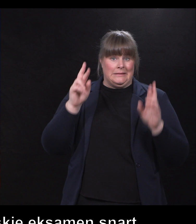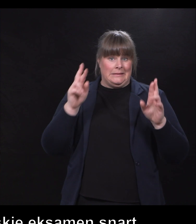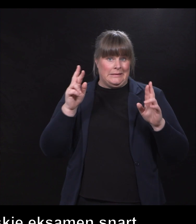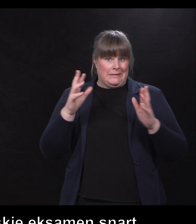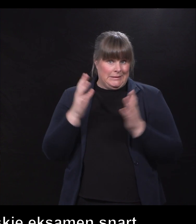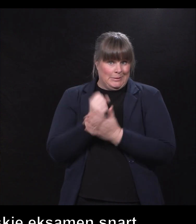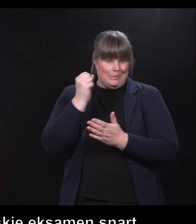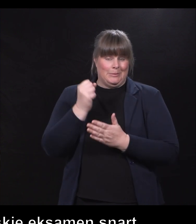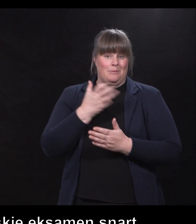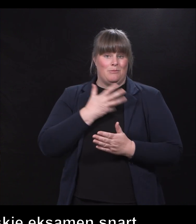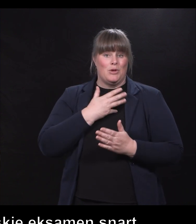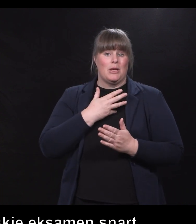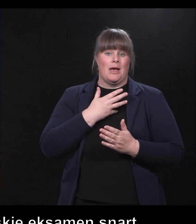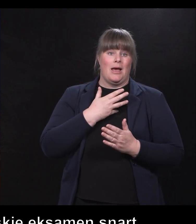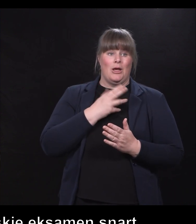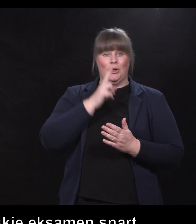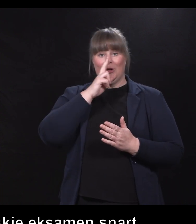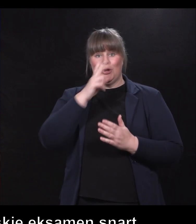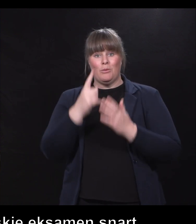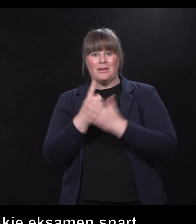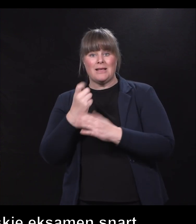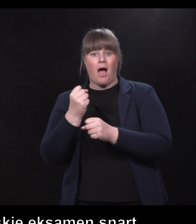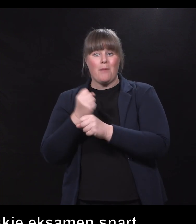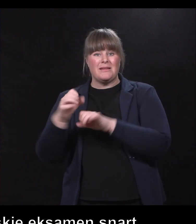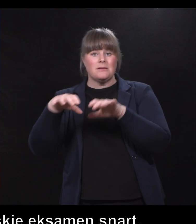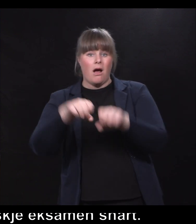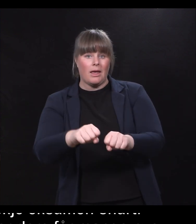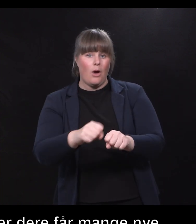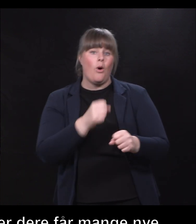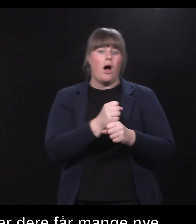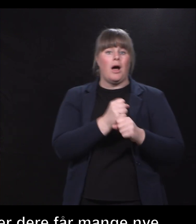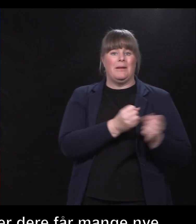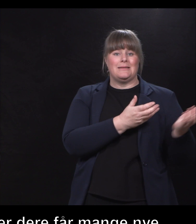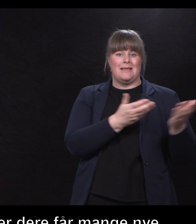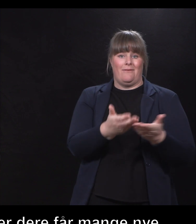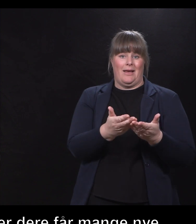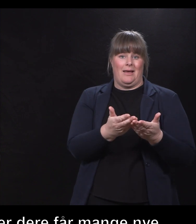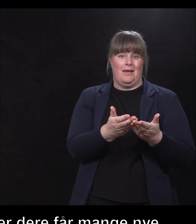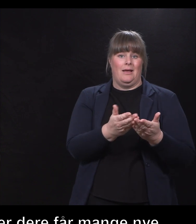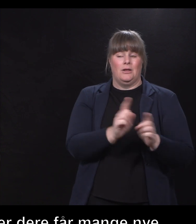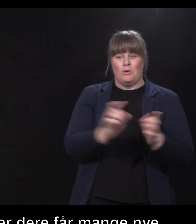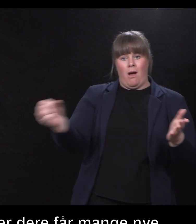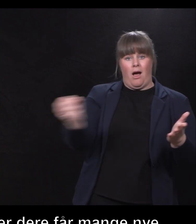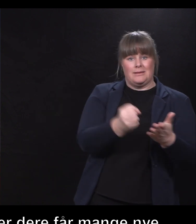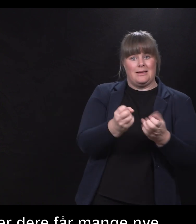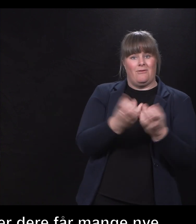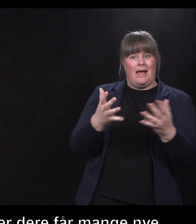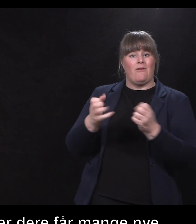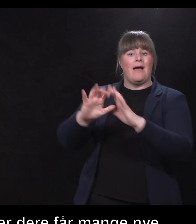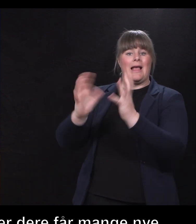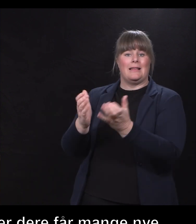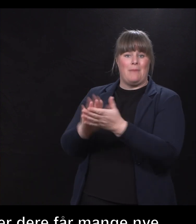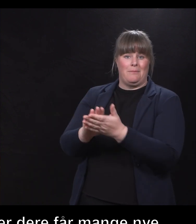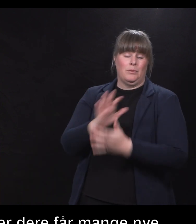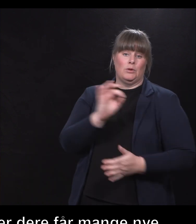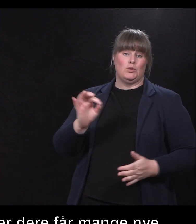potensielle både arbeidstakere, men ikke minst arbeidsgivere som ansetter flere fra helt meg. Tusen hjertelig takk skal dere